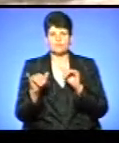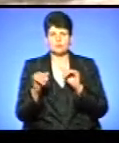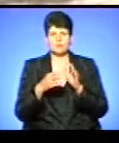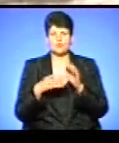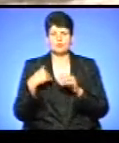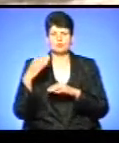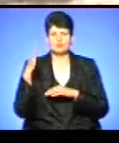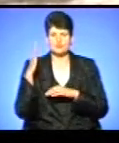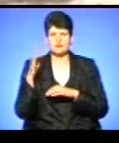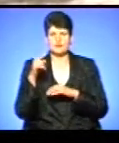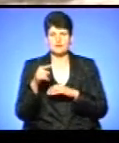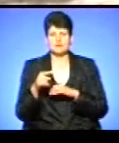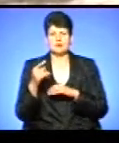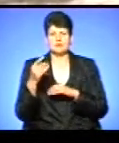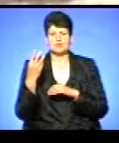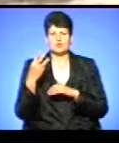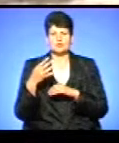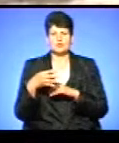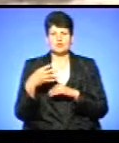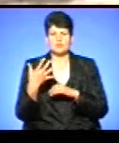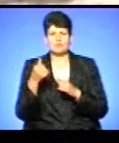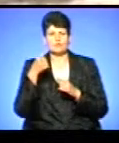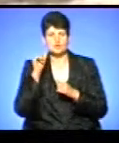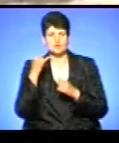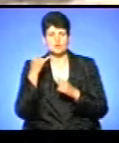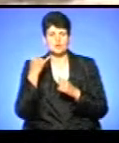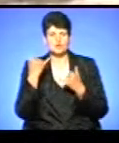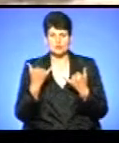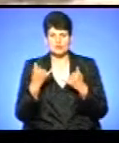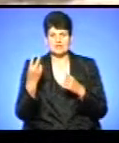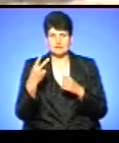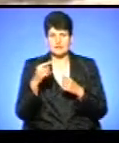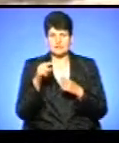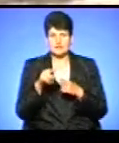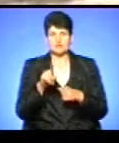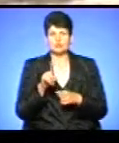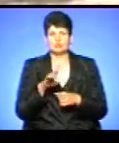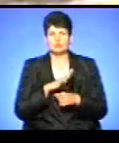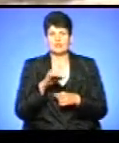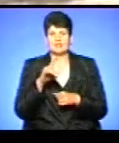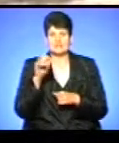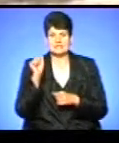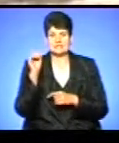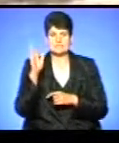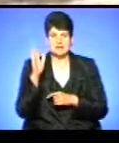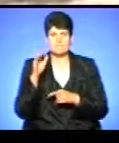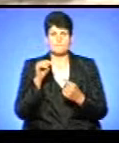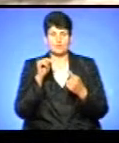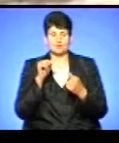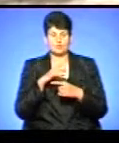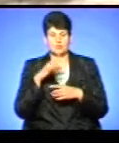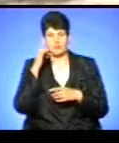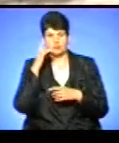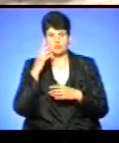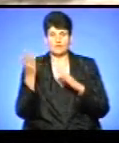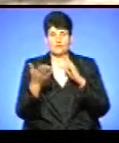жителів будинку, 45. Вчора і сьогодні майже 20 з тих, що були за, протестують, бо вони не очікували,